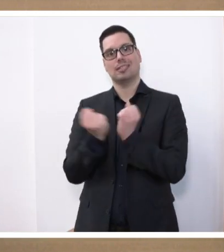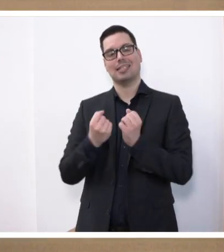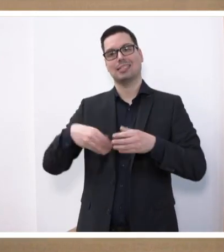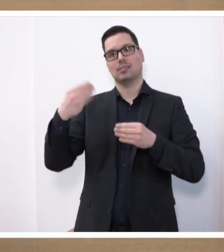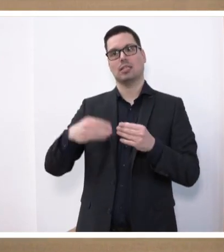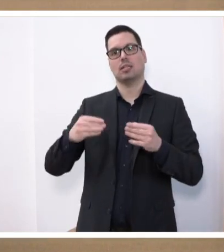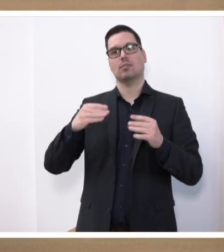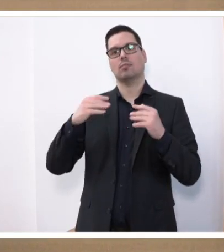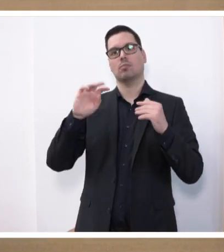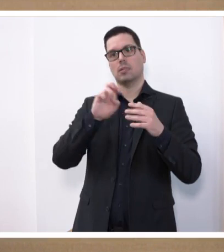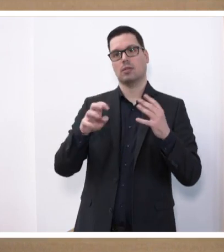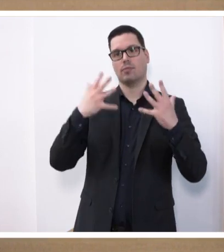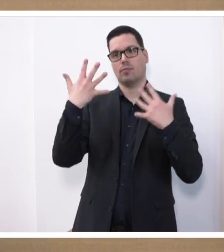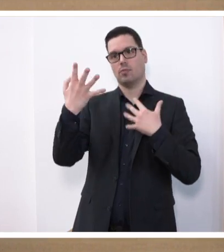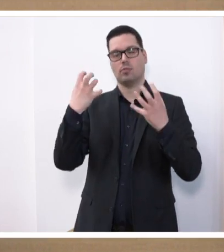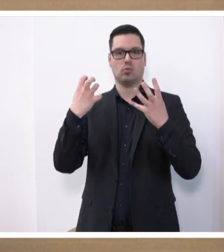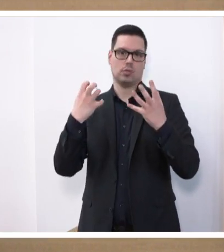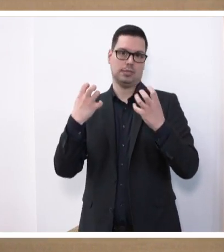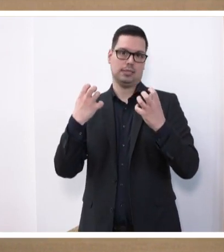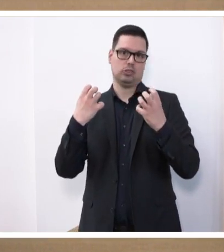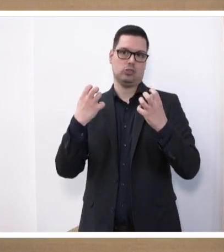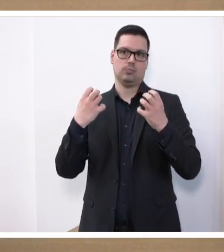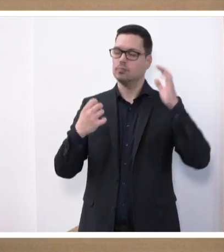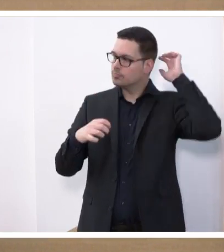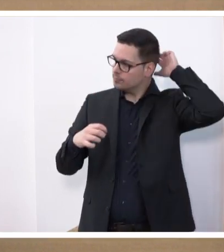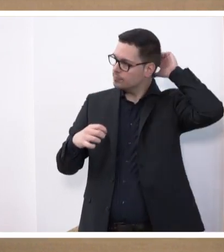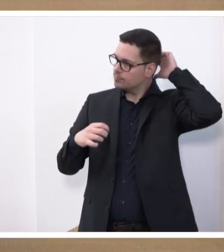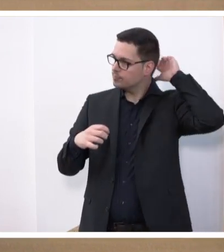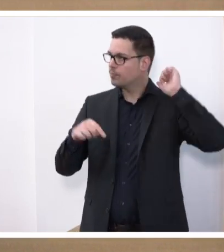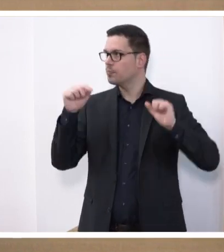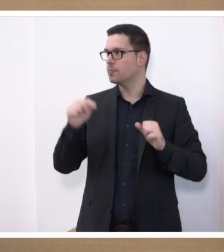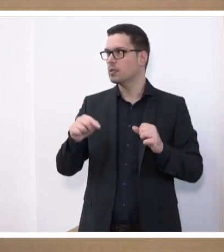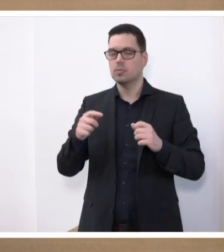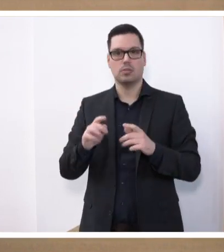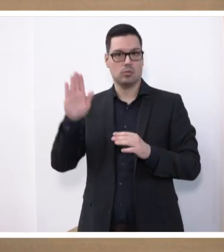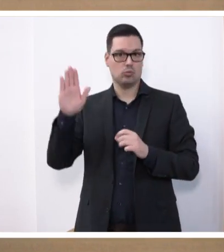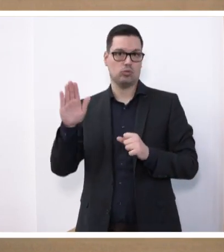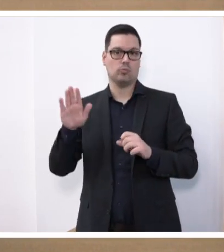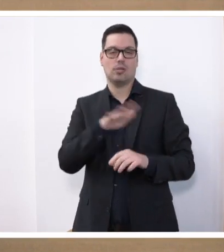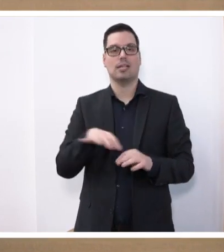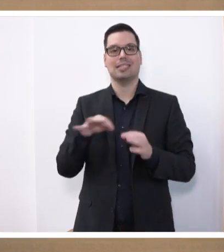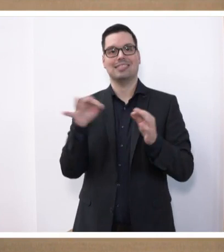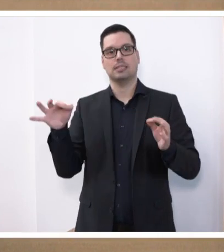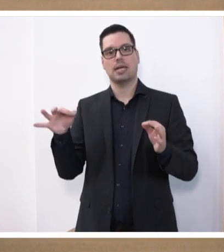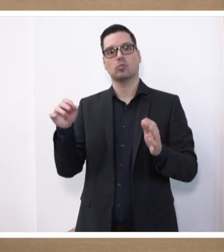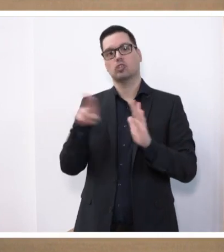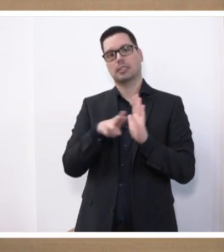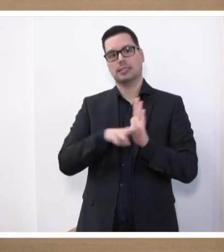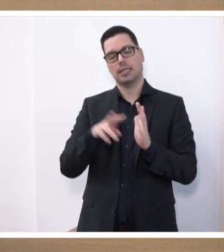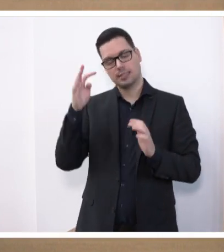Artikel 95 Absatz 2 der Verfassung des Saarlandes nun mit der Zustimmung des Landtages durchgesetzt.